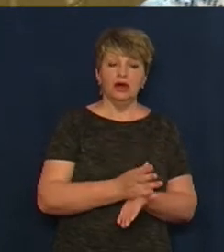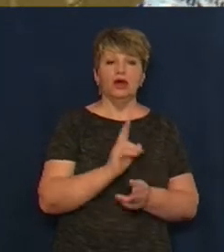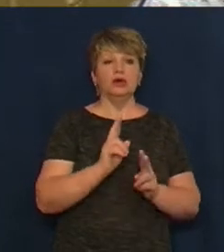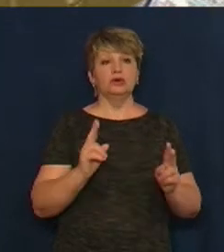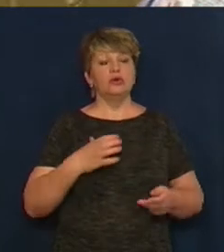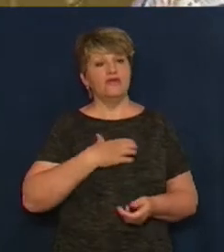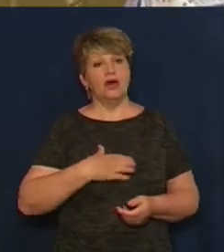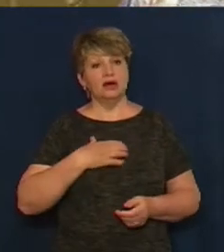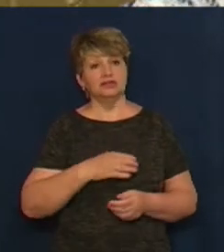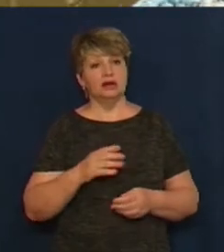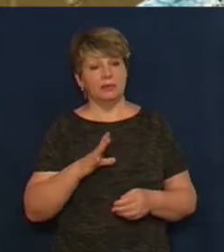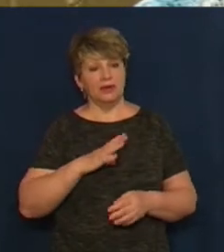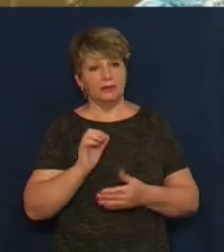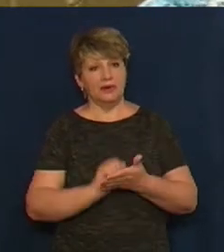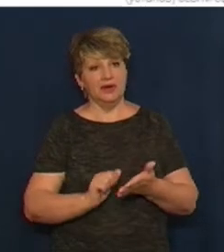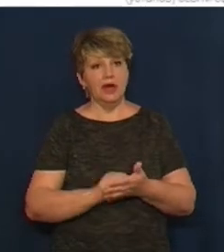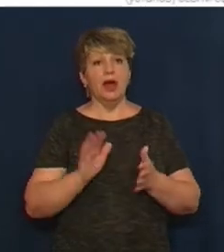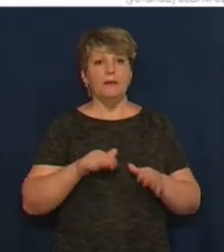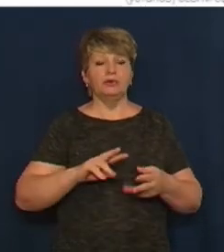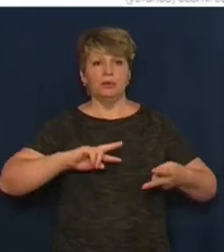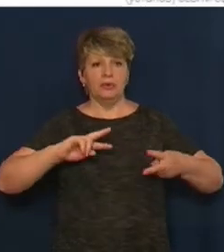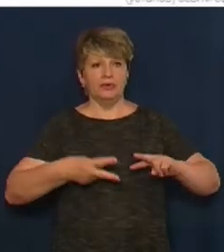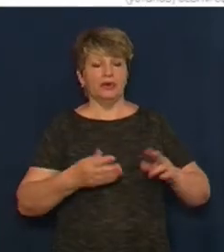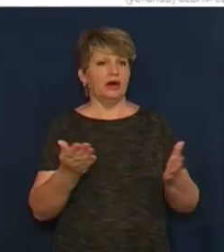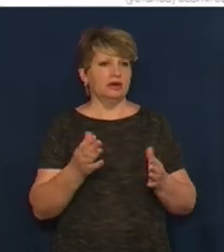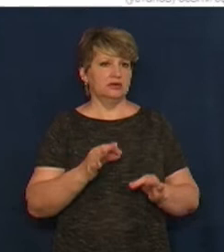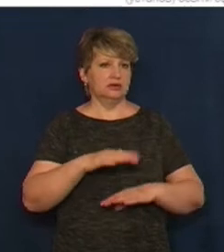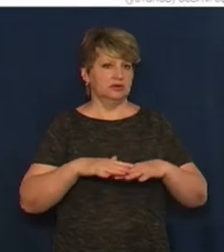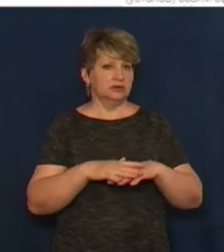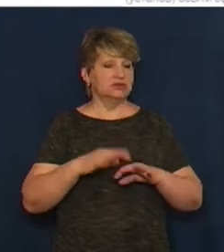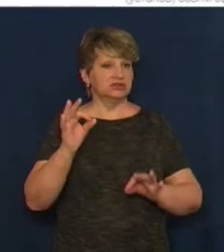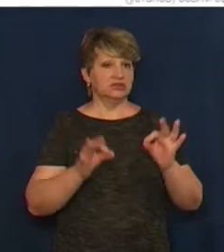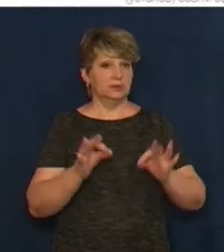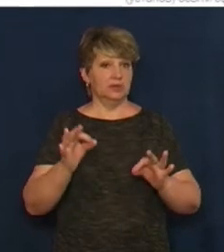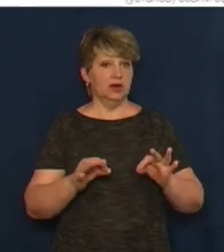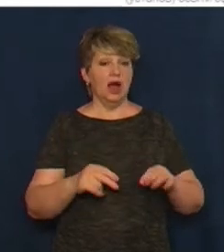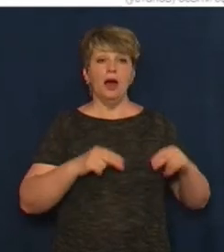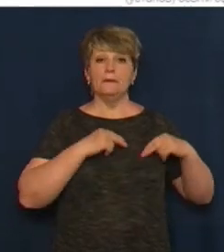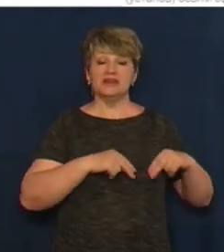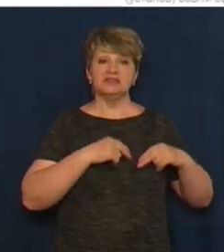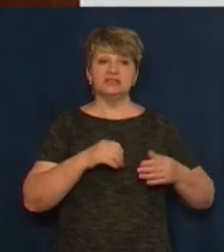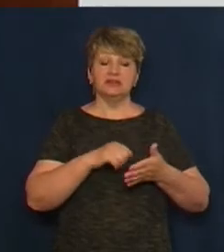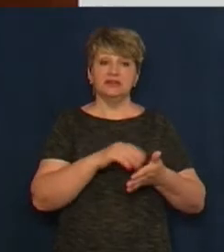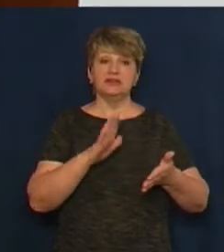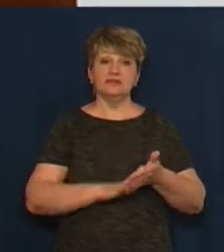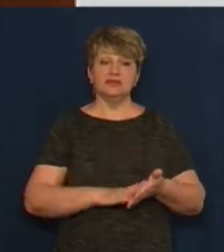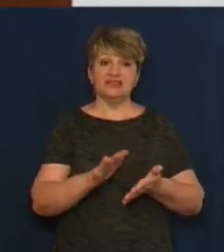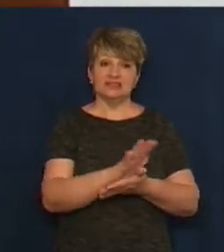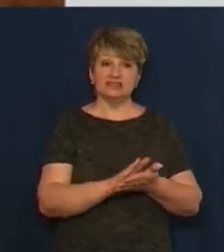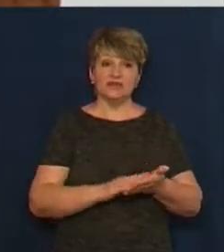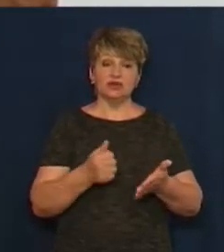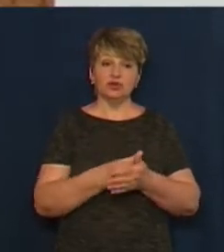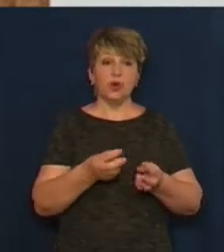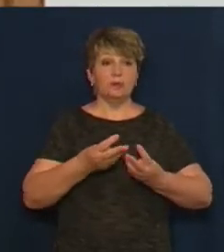поважними. Потім це переводити в якісь бали. Працівники музичної школи зареєстрували петицію на сайті Кабінету міністрів України щодо